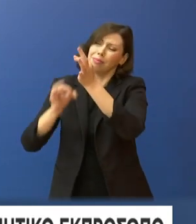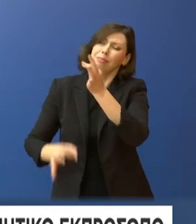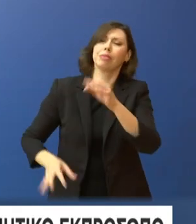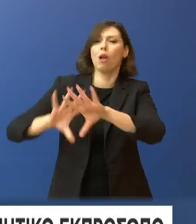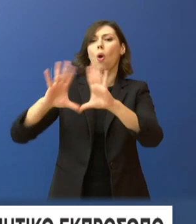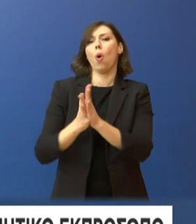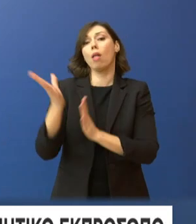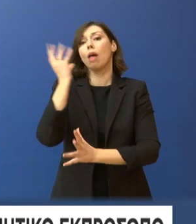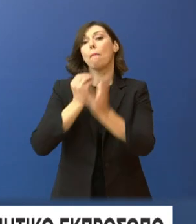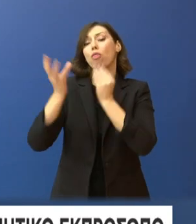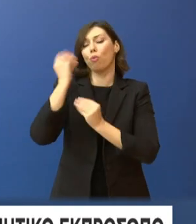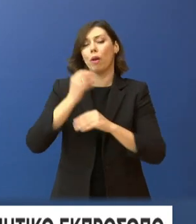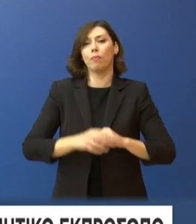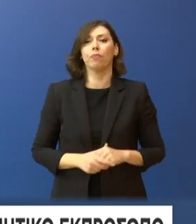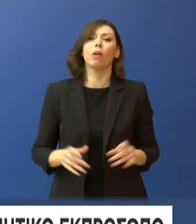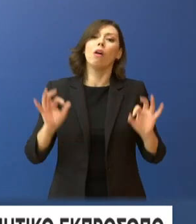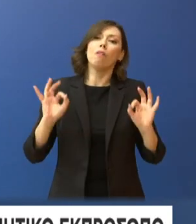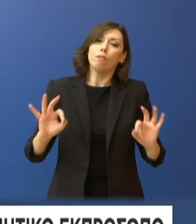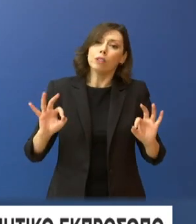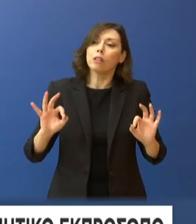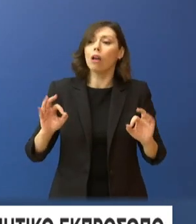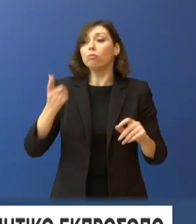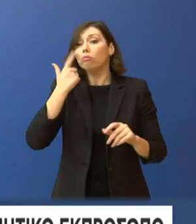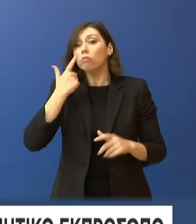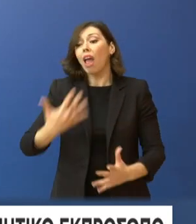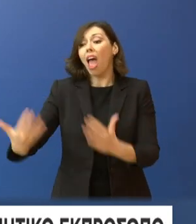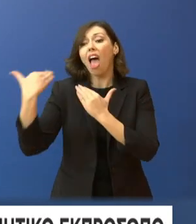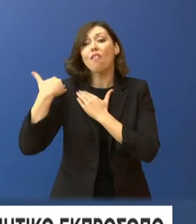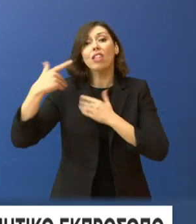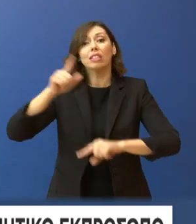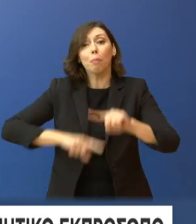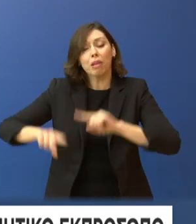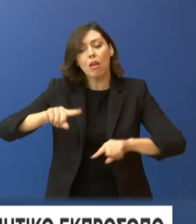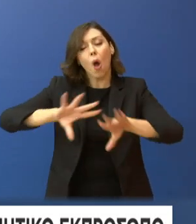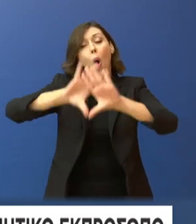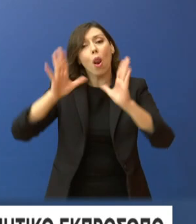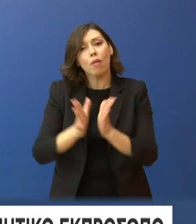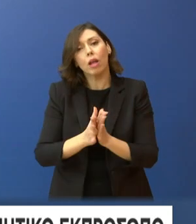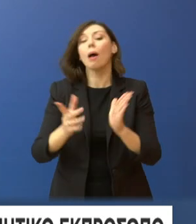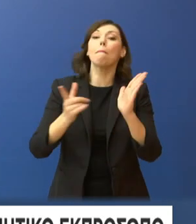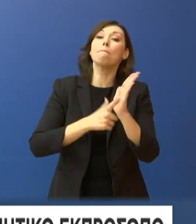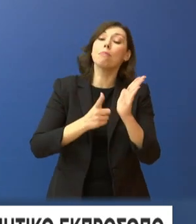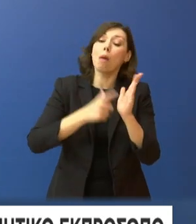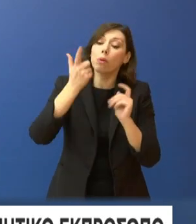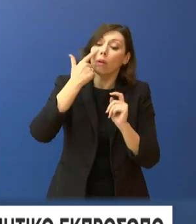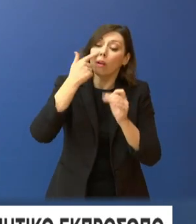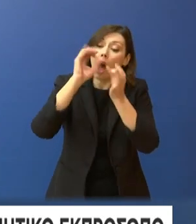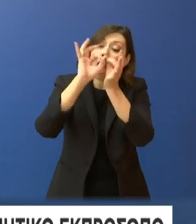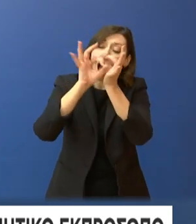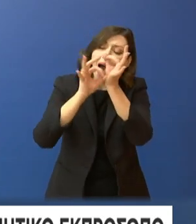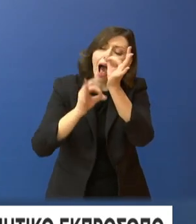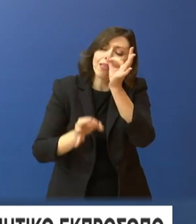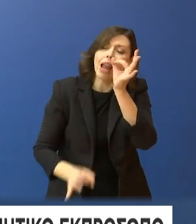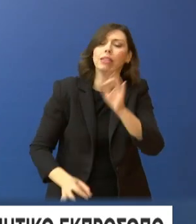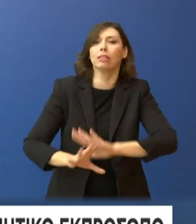αιτιών και την απόδοση ευθυνών, εξίσου σημαντικό, είναι η τραγική αυτή εμπειρία να αναλυθεί σε βάθος, ώστε να κάνουμε ό,τι είναι